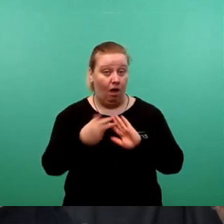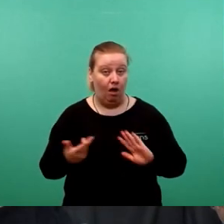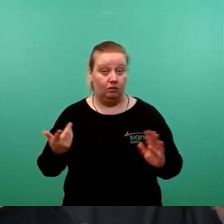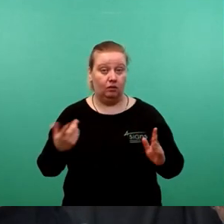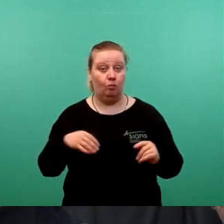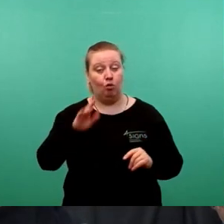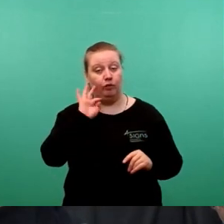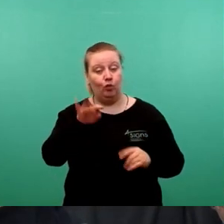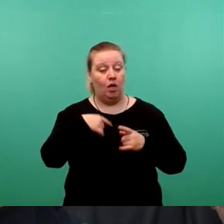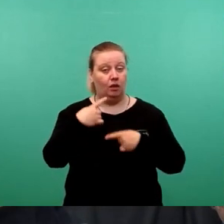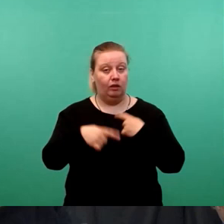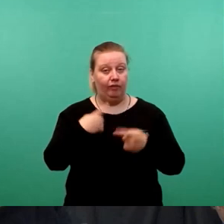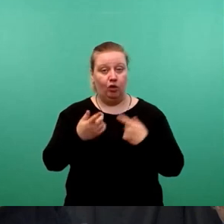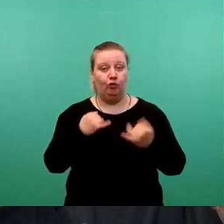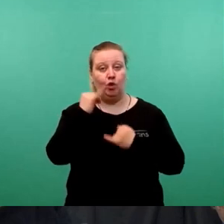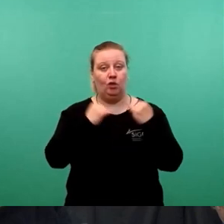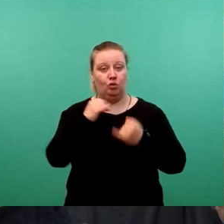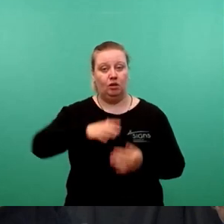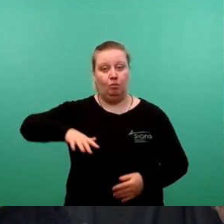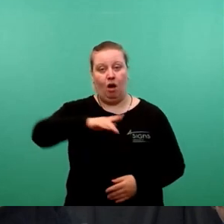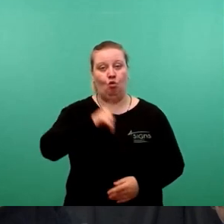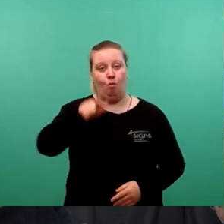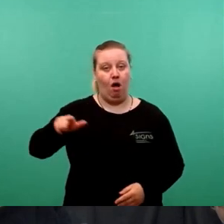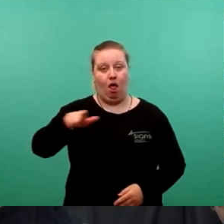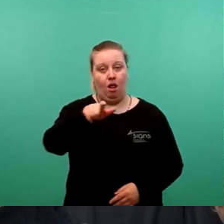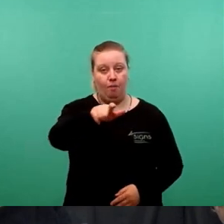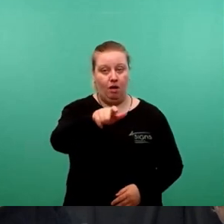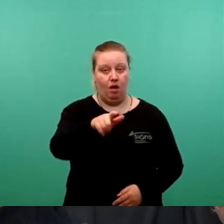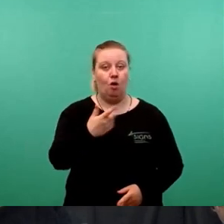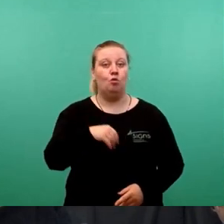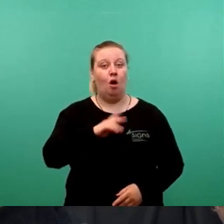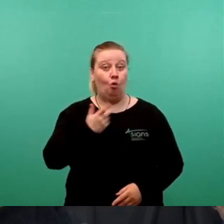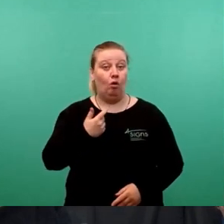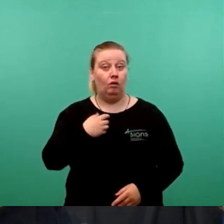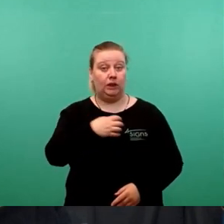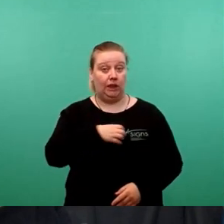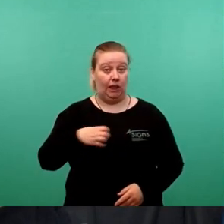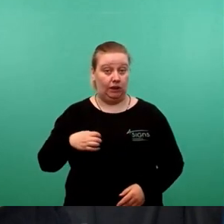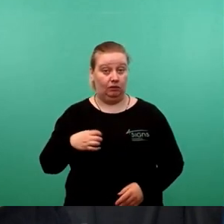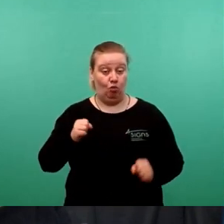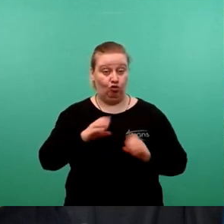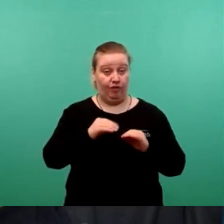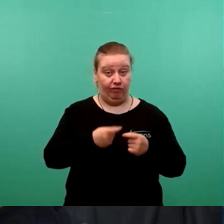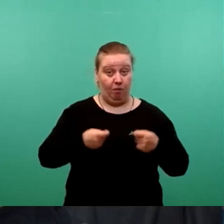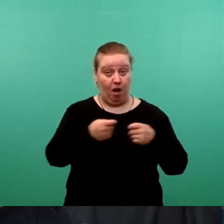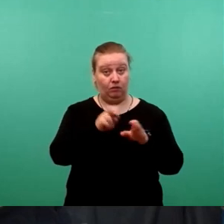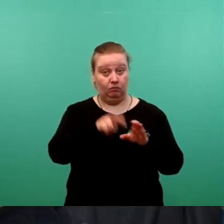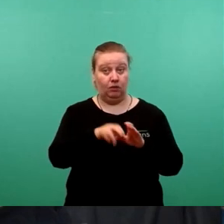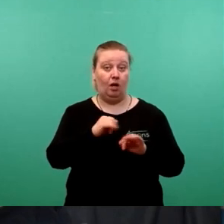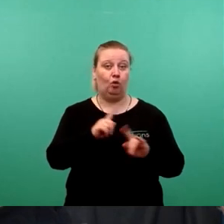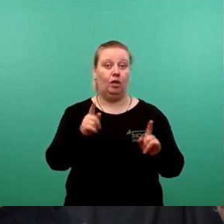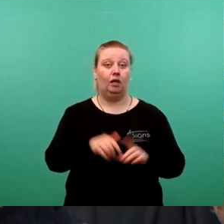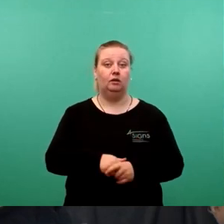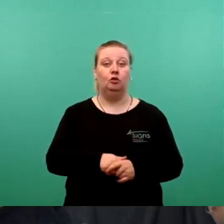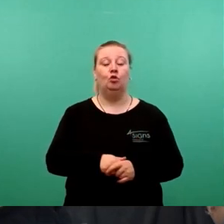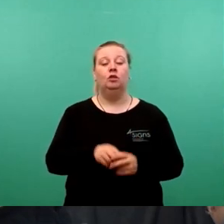und Entwicklungen des Industrieparks Oberelbe und wird über einen Beitritt der Stadt Dresden zu dem Zweckverband nachgedacht oder verhandelt. Es gibt noch zwei